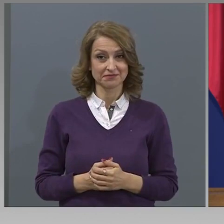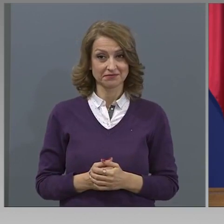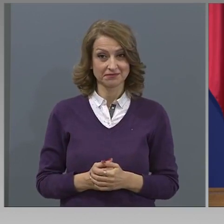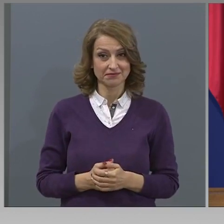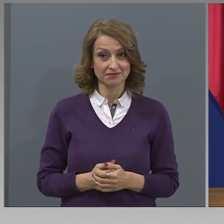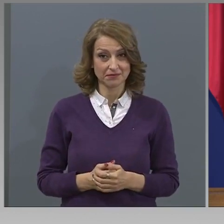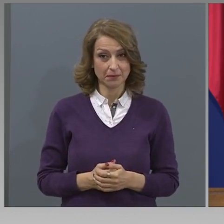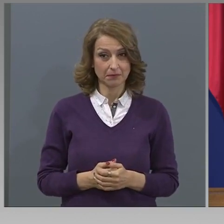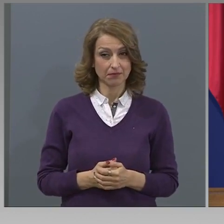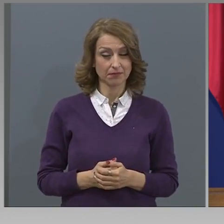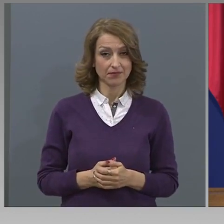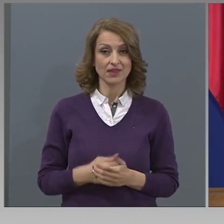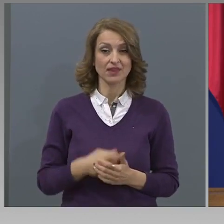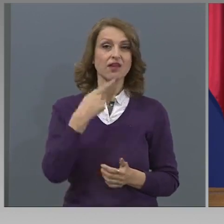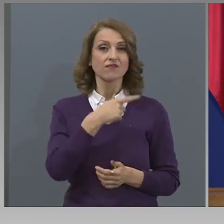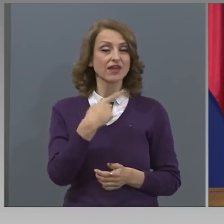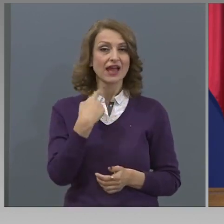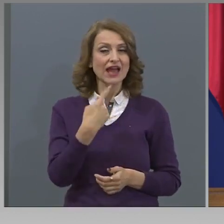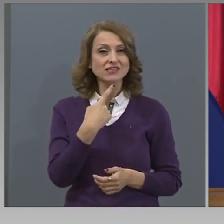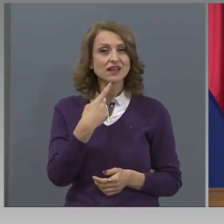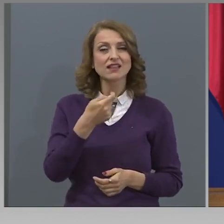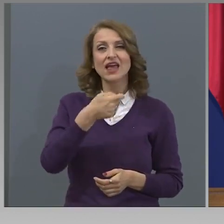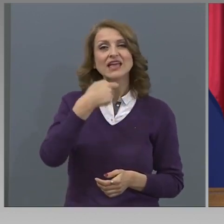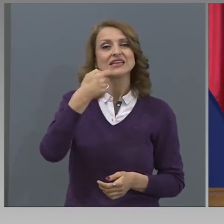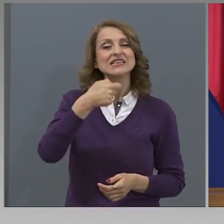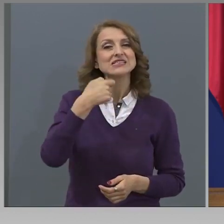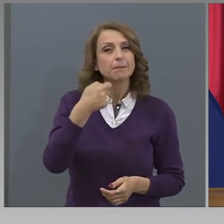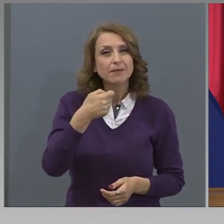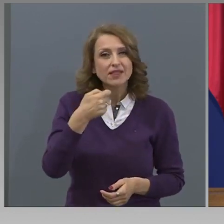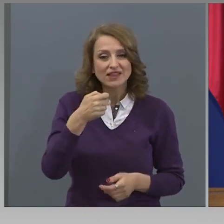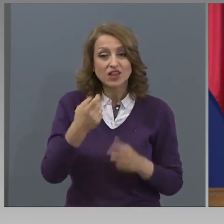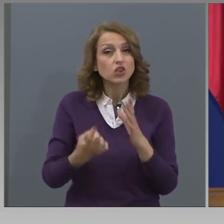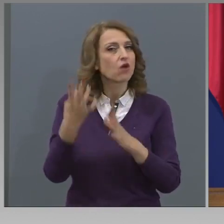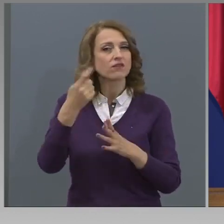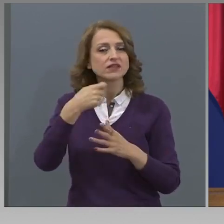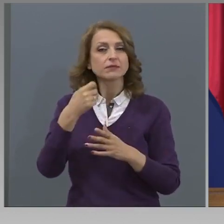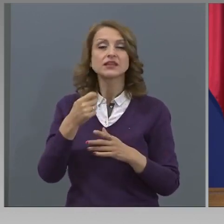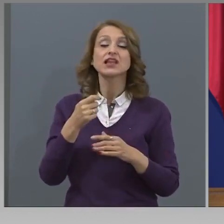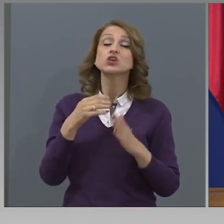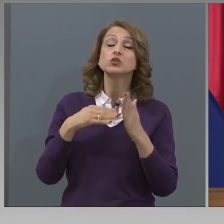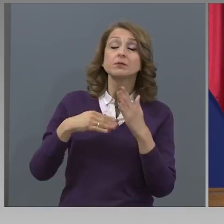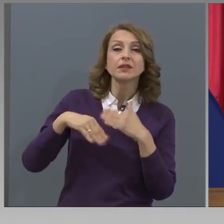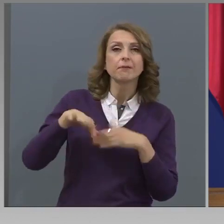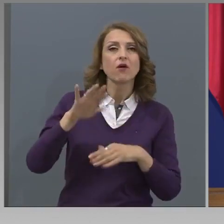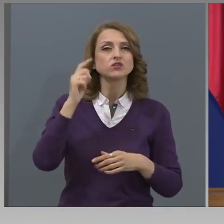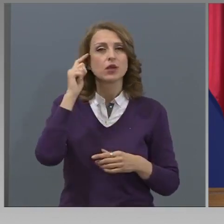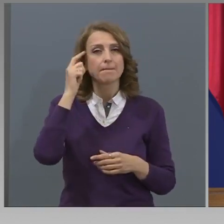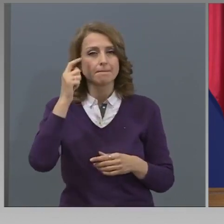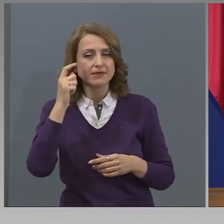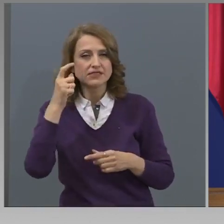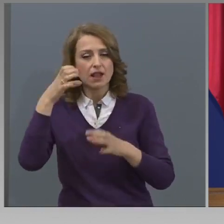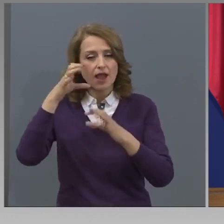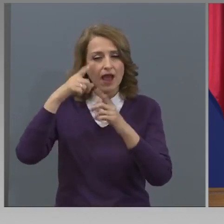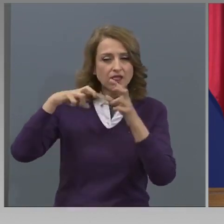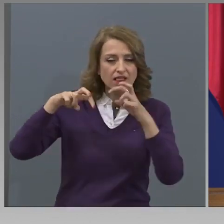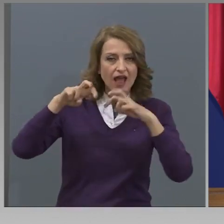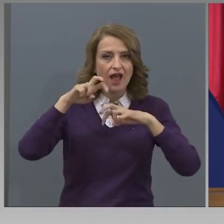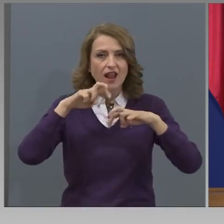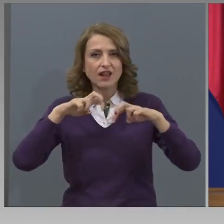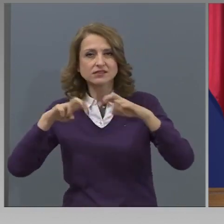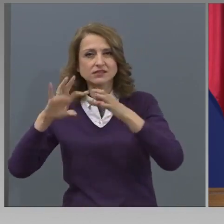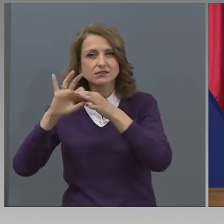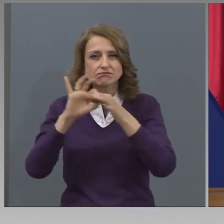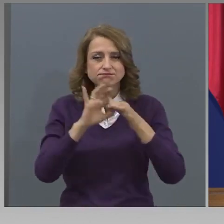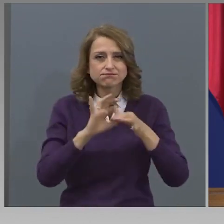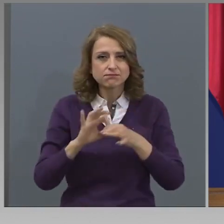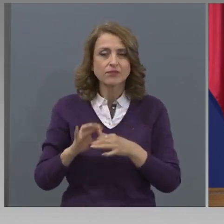Казахте, че изпитите ще залагат повече на мислене и анализ. Доколкото знам един предмет има, който